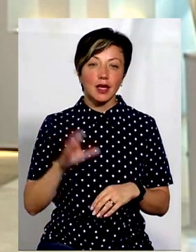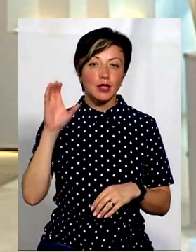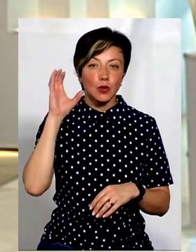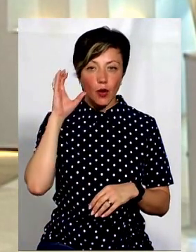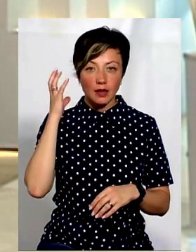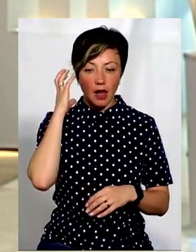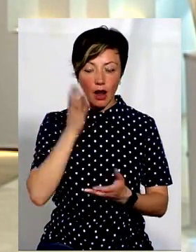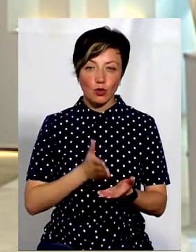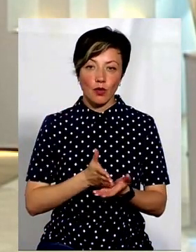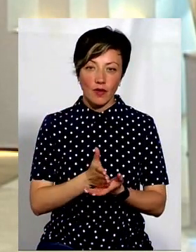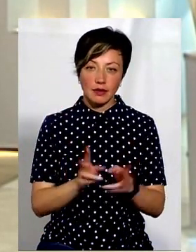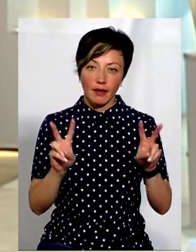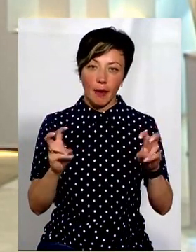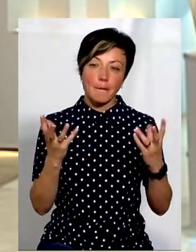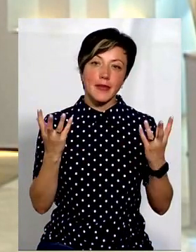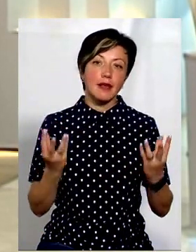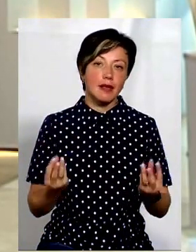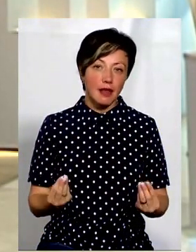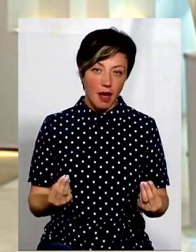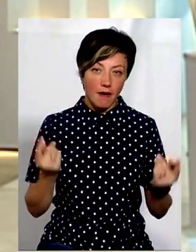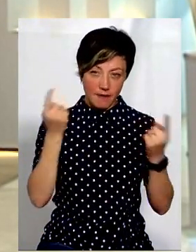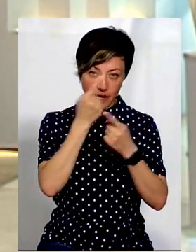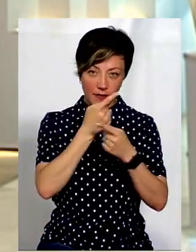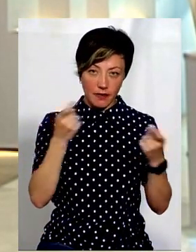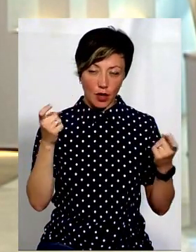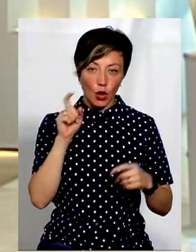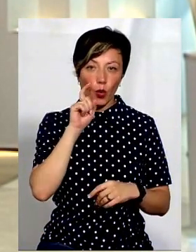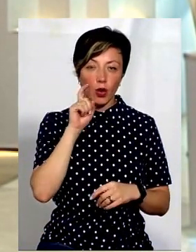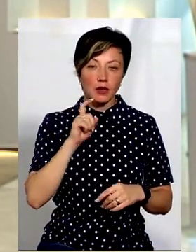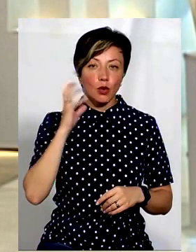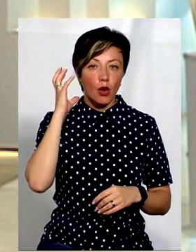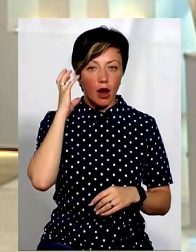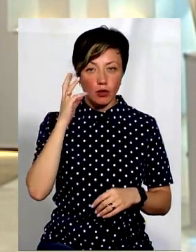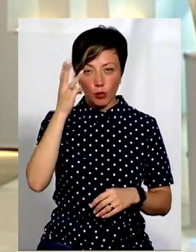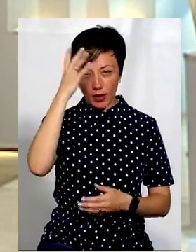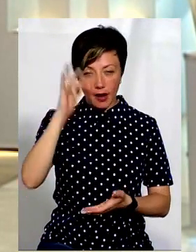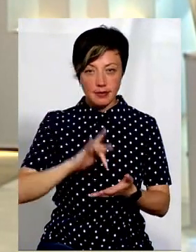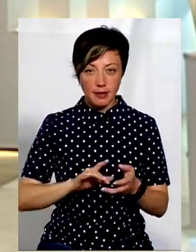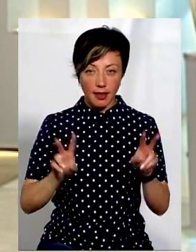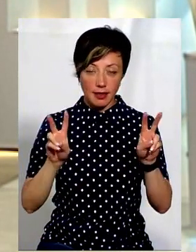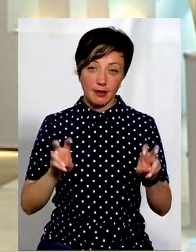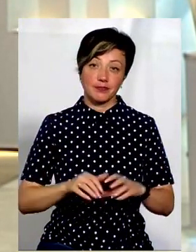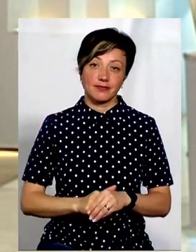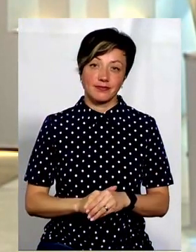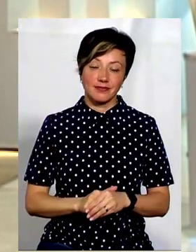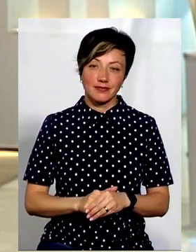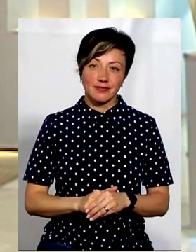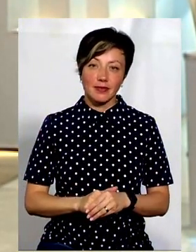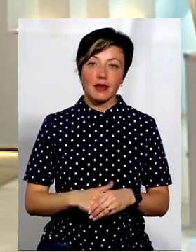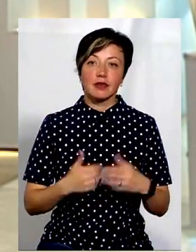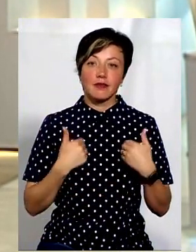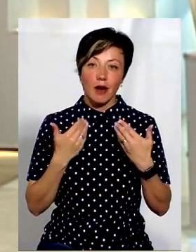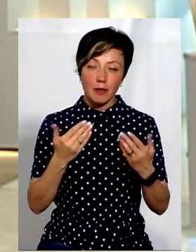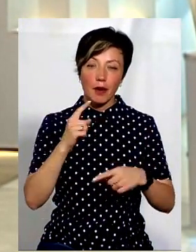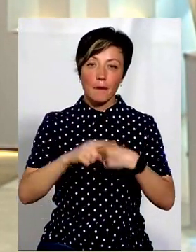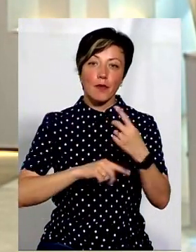Слухайте радіоверсію теми дня в ефірі Українського радіо «Радіоподілля Центр». А